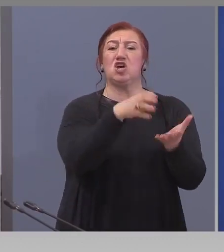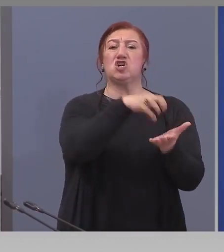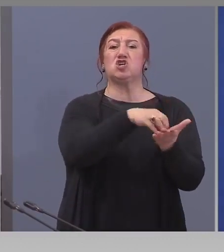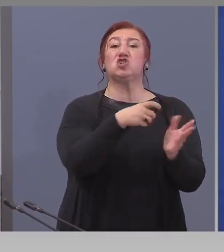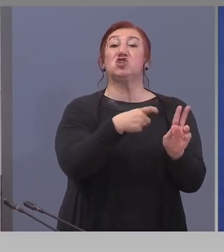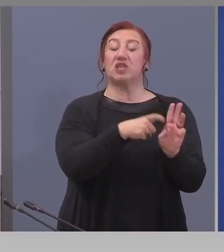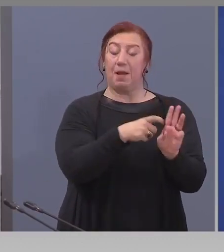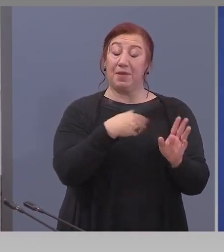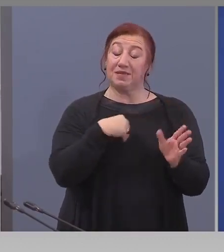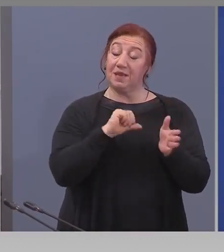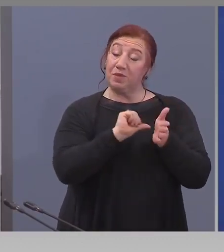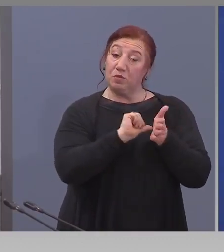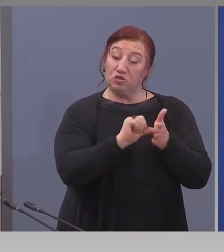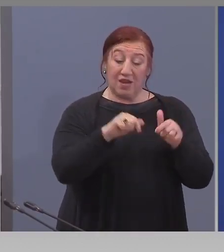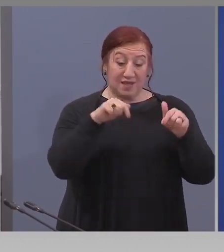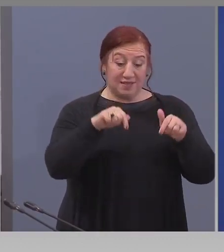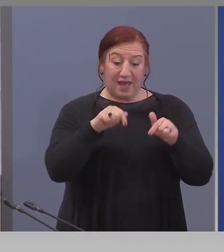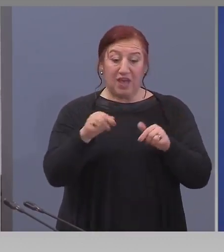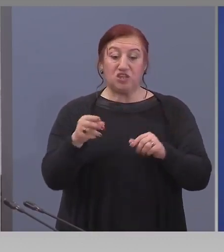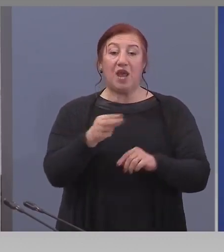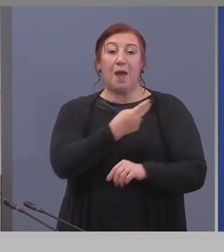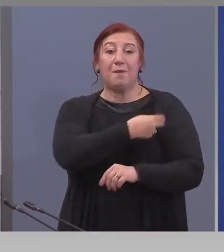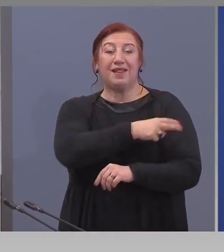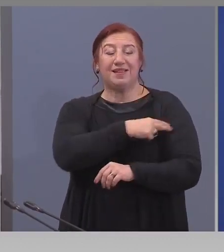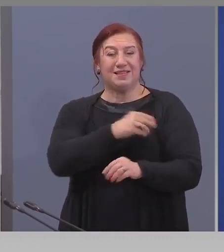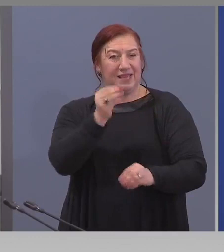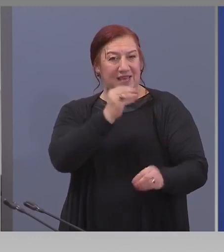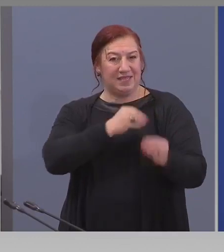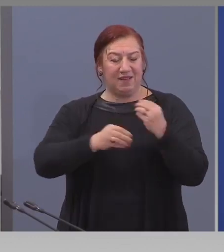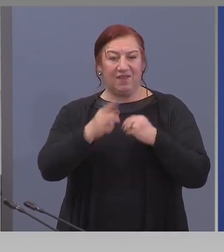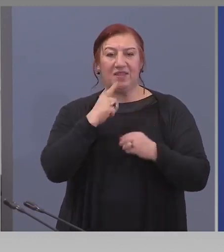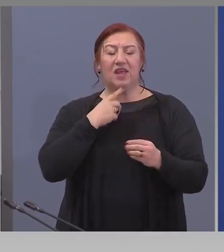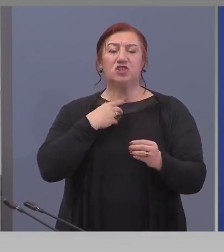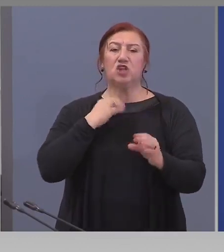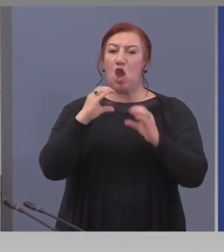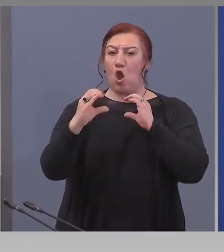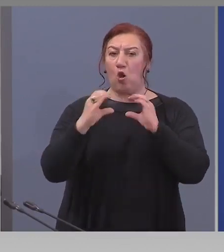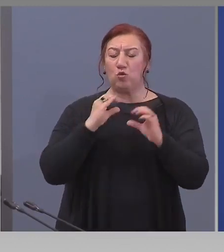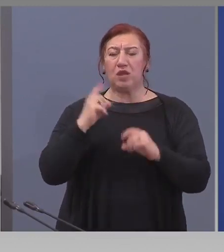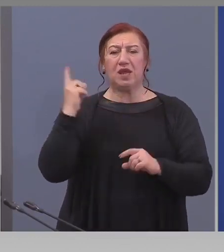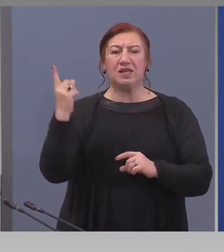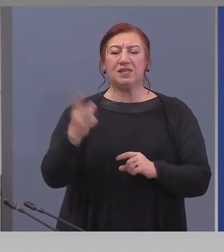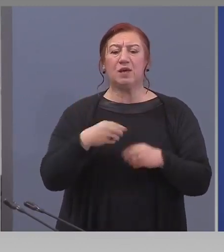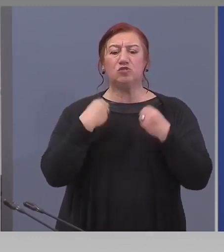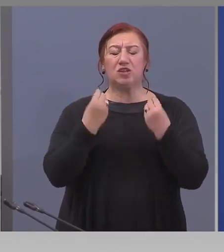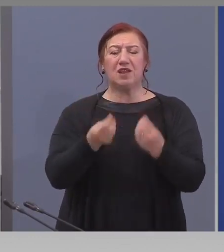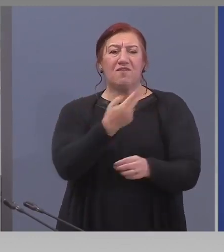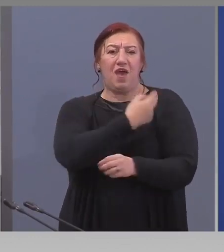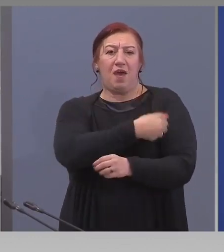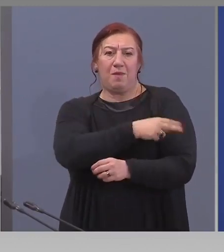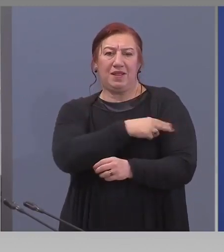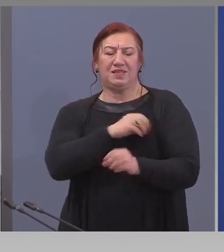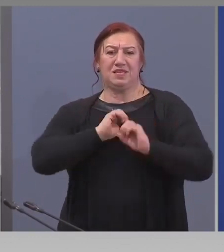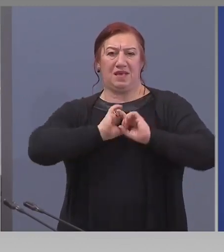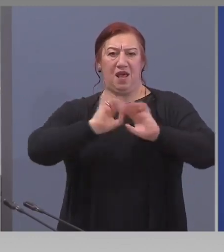подчертая, че настоящия Медицински съвет ще комуникира само от медицинска гледна точка, насочено към конкретното заболяване и